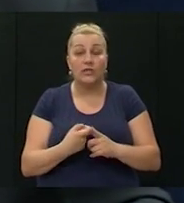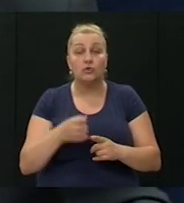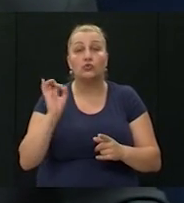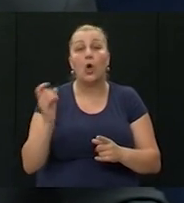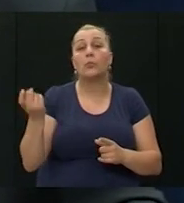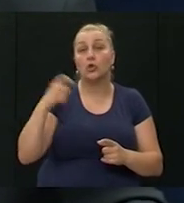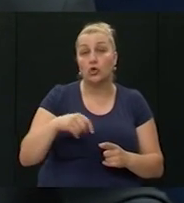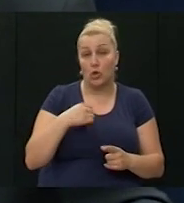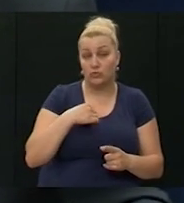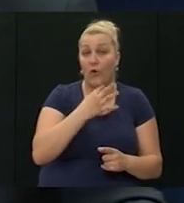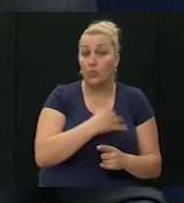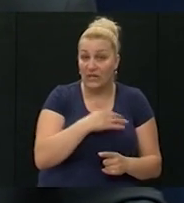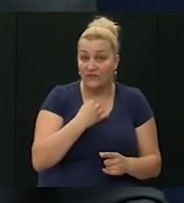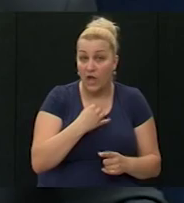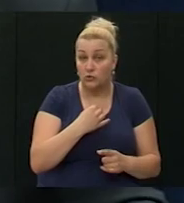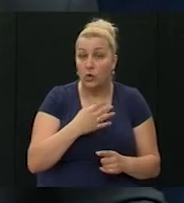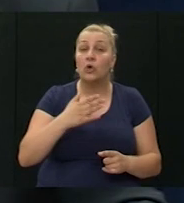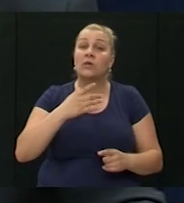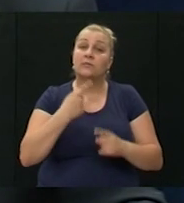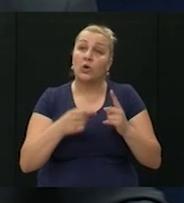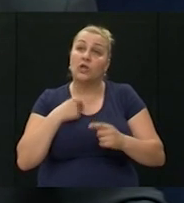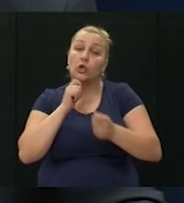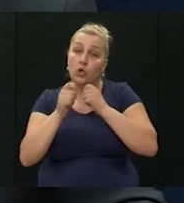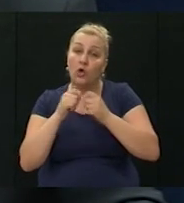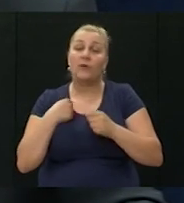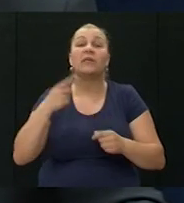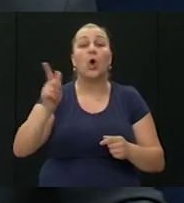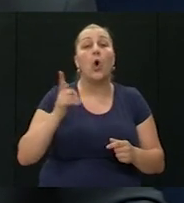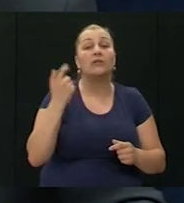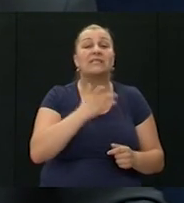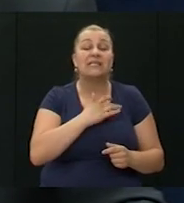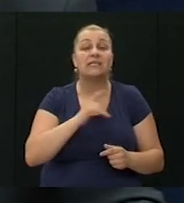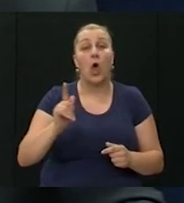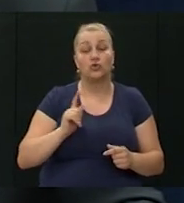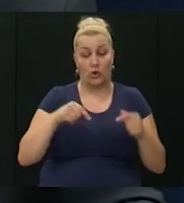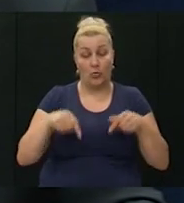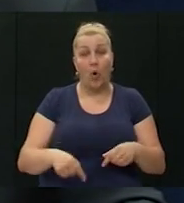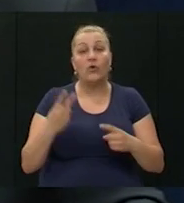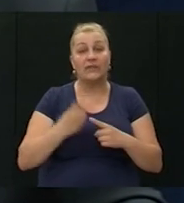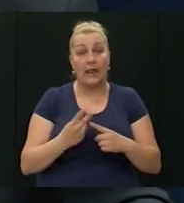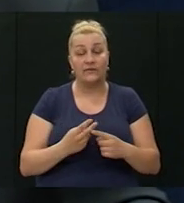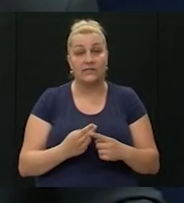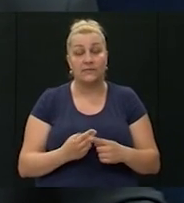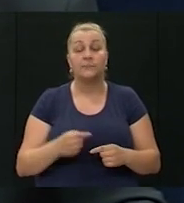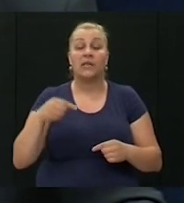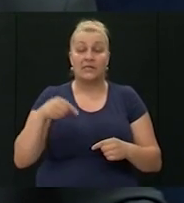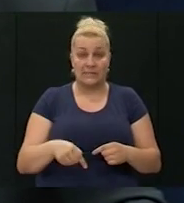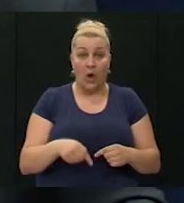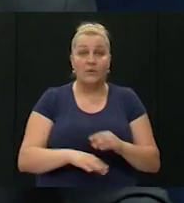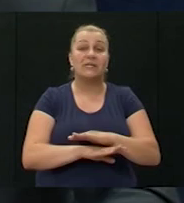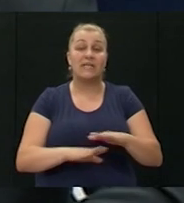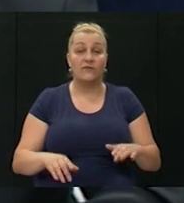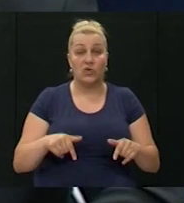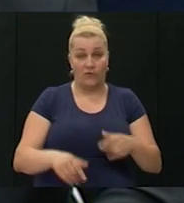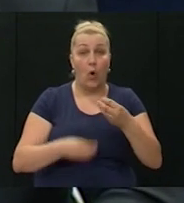domovinu Hrvatsku u sjednom našem dogovora mi to očekujemo od srca ovdje u našoj televiziji evo sa ovim završavamo